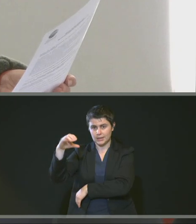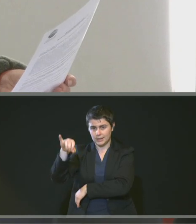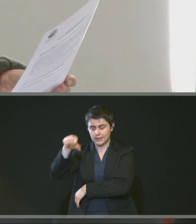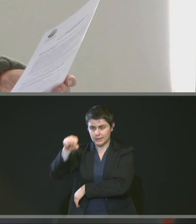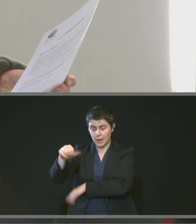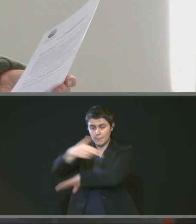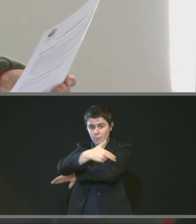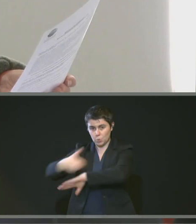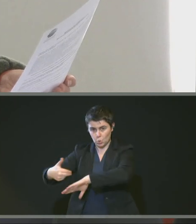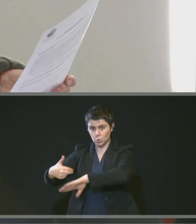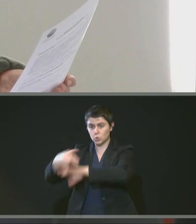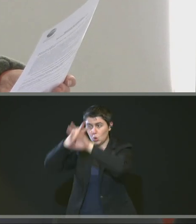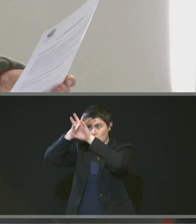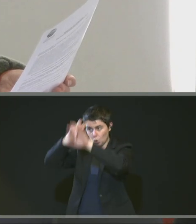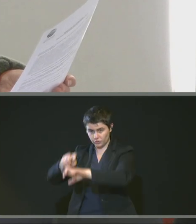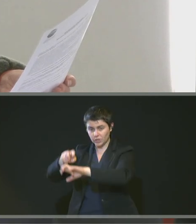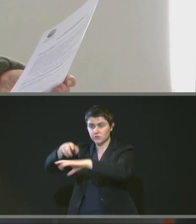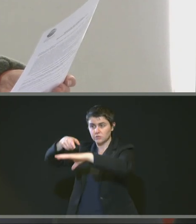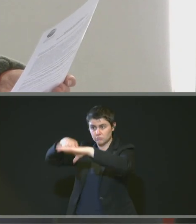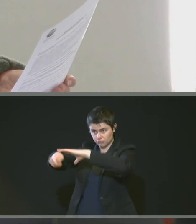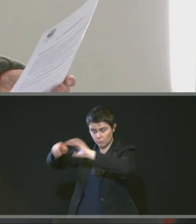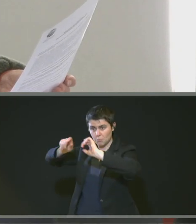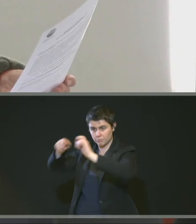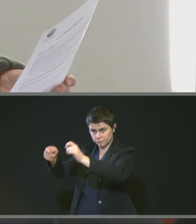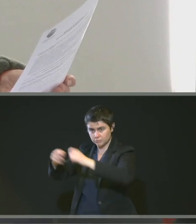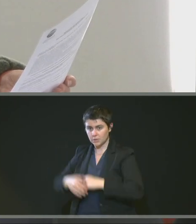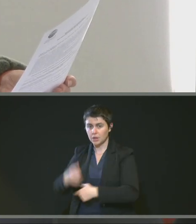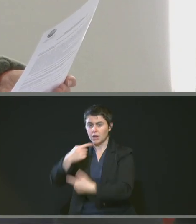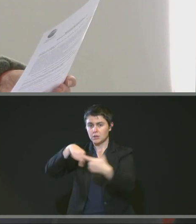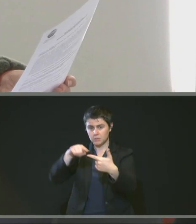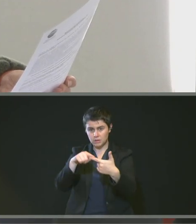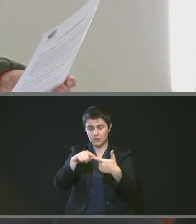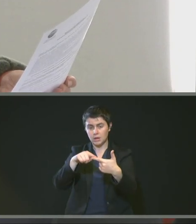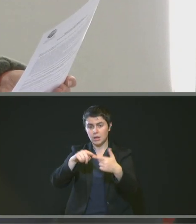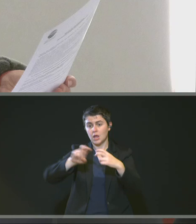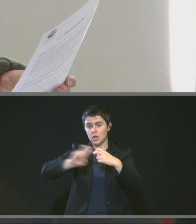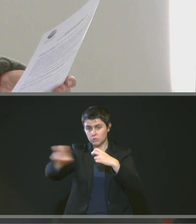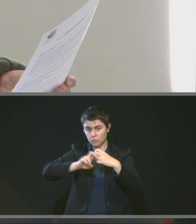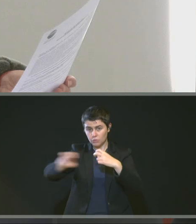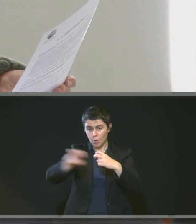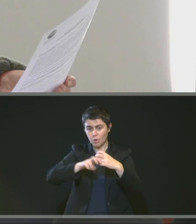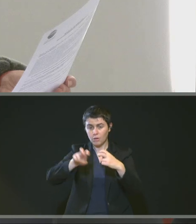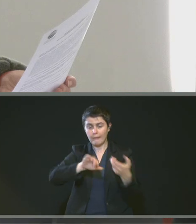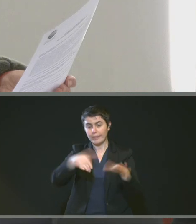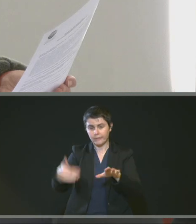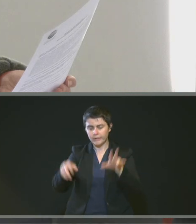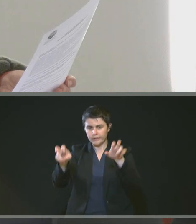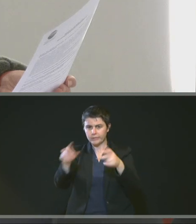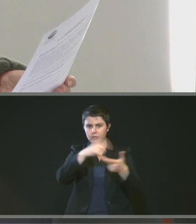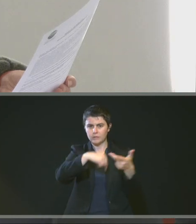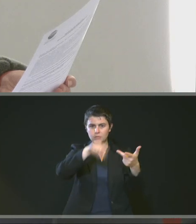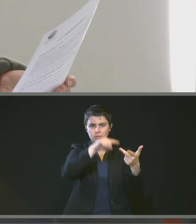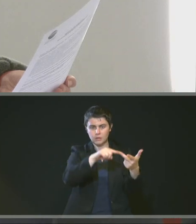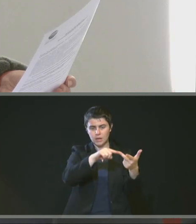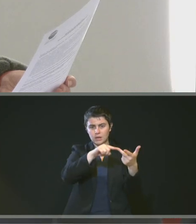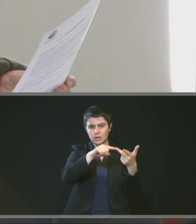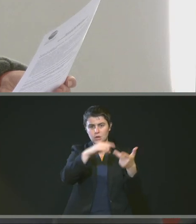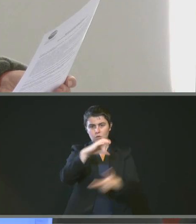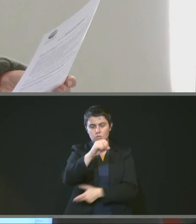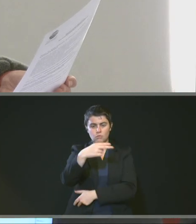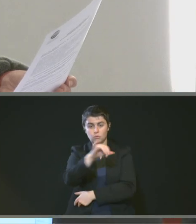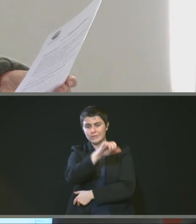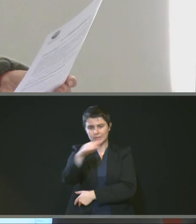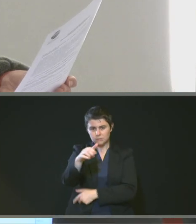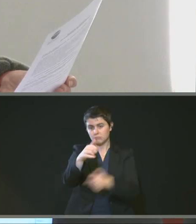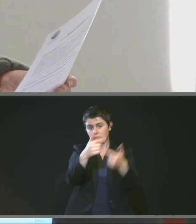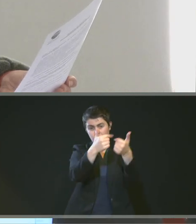bureau de recherche, Sareco France, Interface Transport, Célarl, Peya, Conti & Bori.